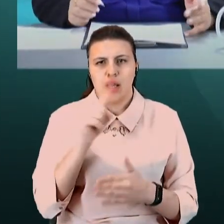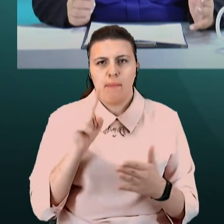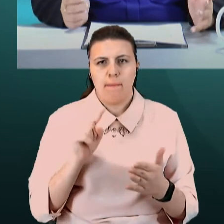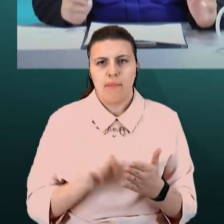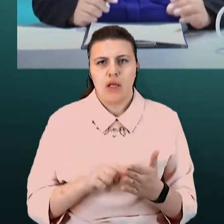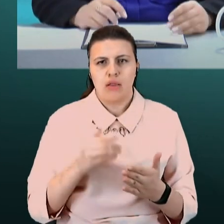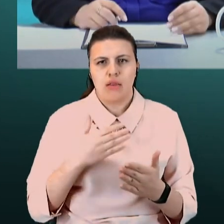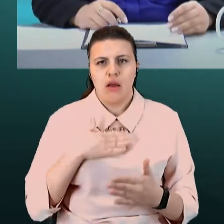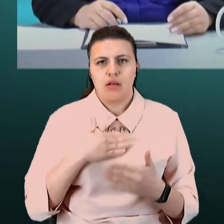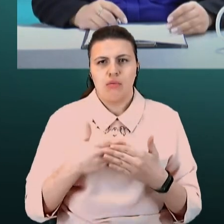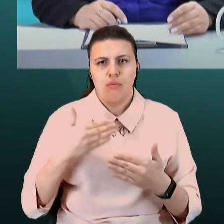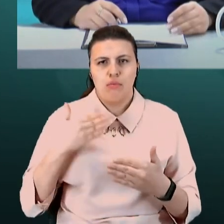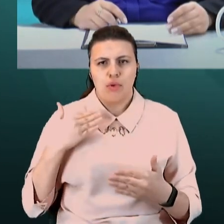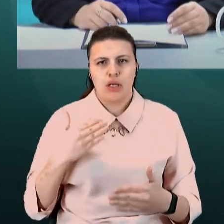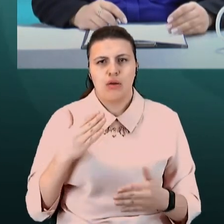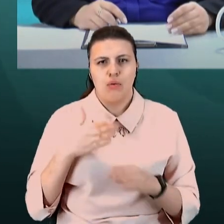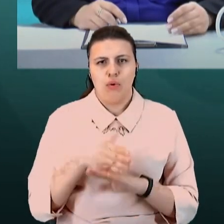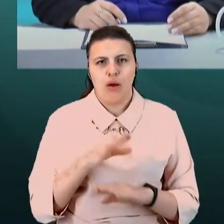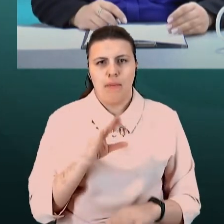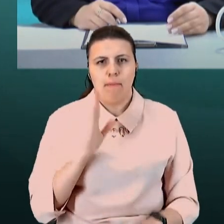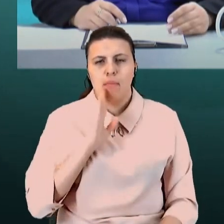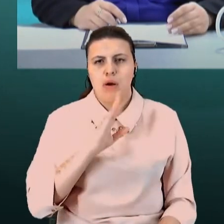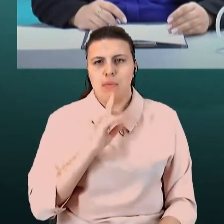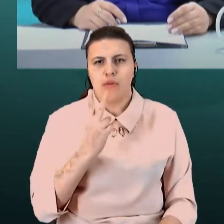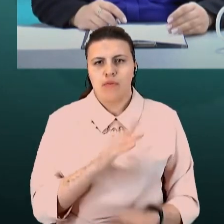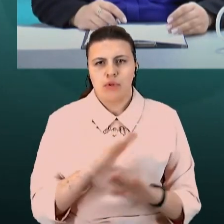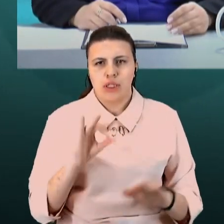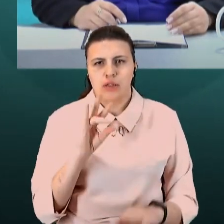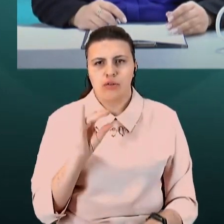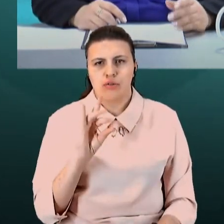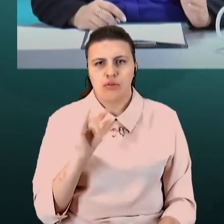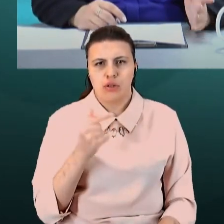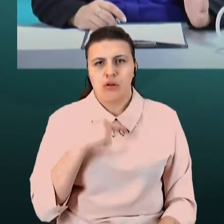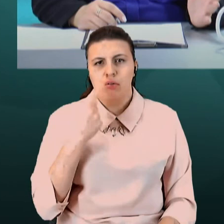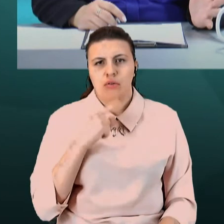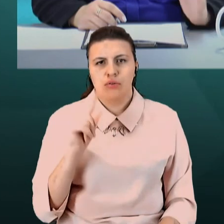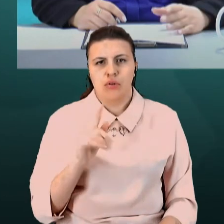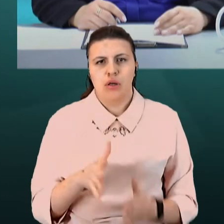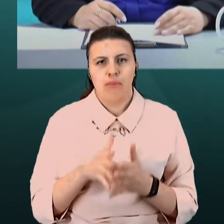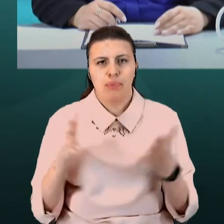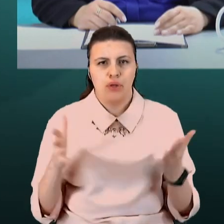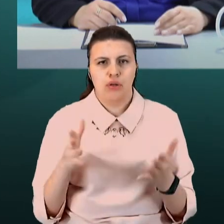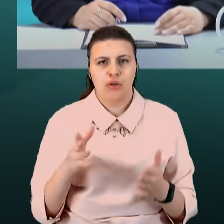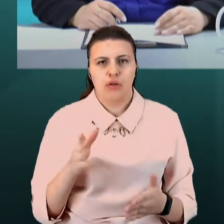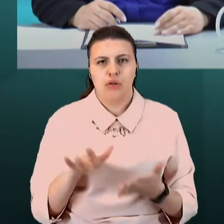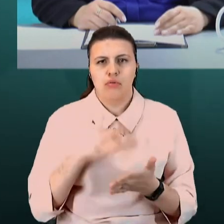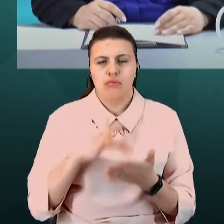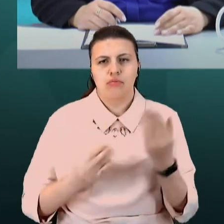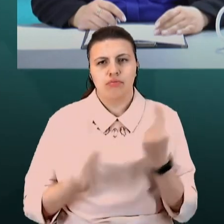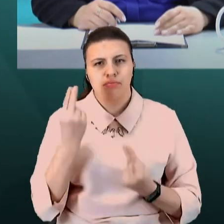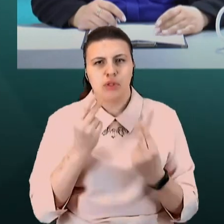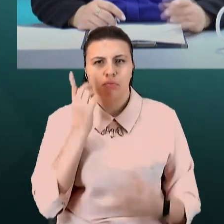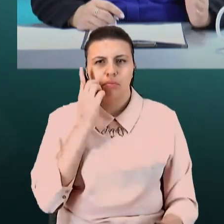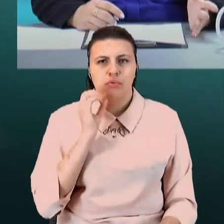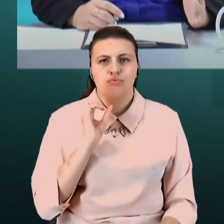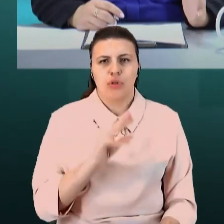гостя, мама двох діток, Ірина Криштель, вона сказала, що її діти більше надають перевагу грі на планшеті або на телефоні, ніж читанню